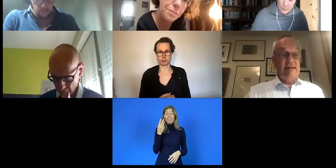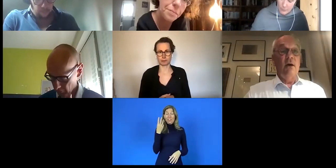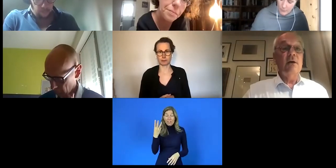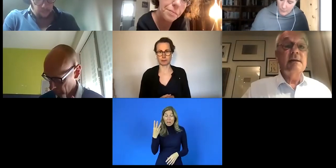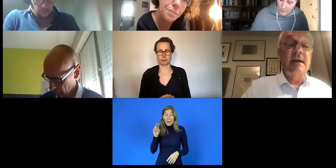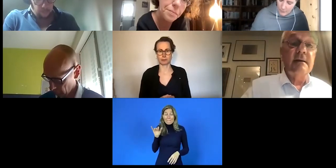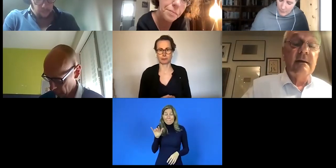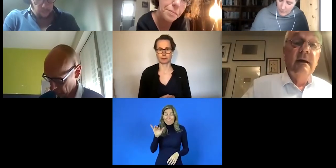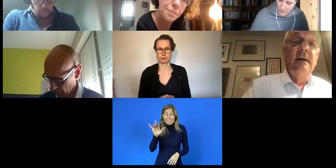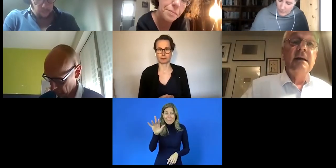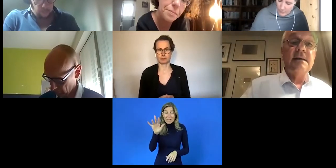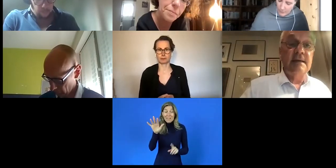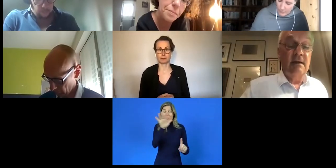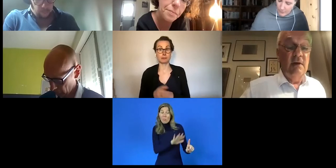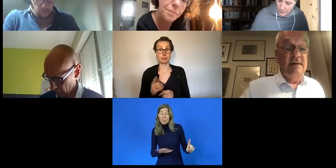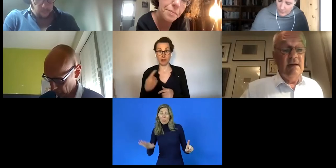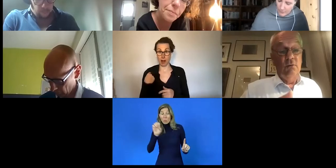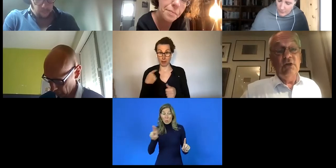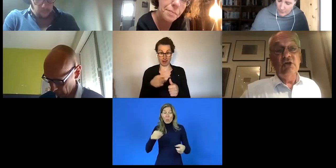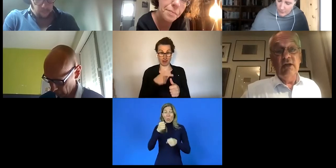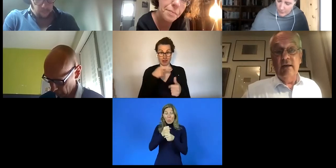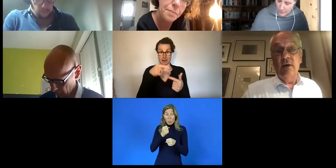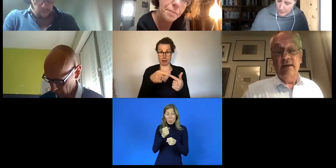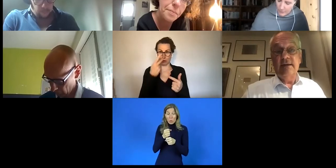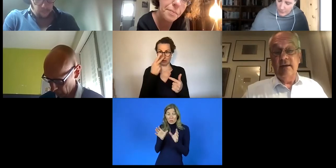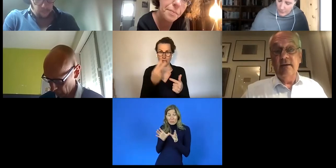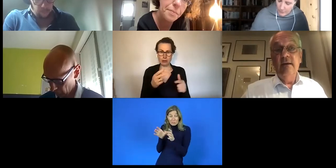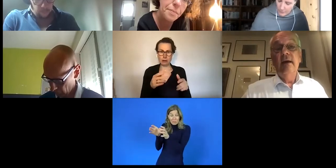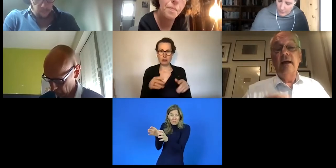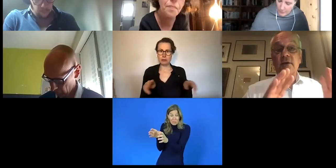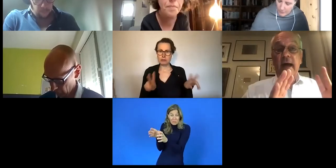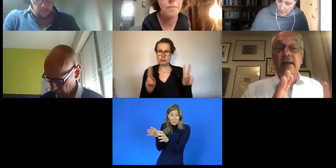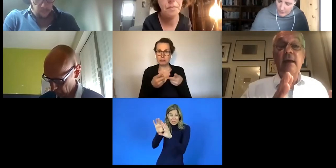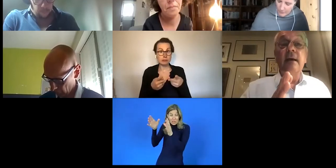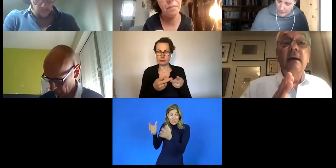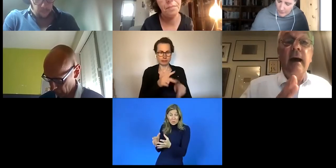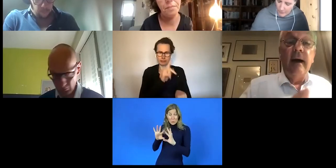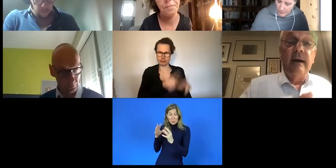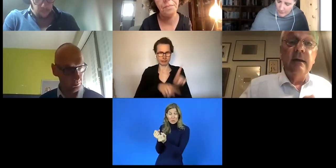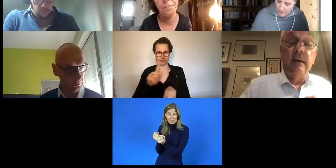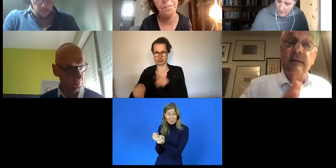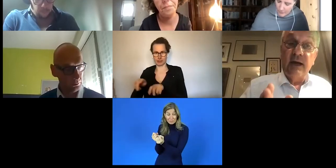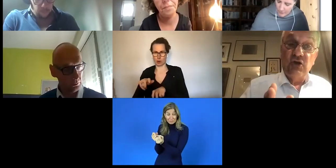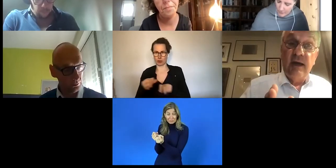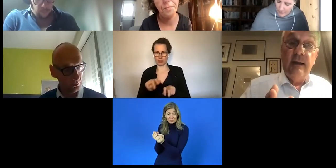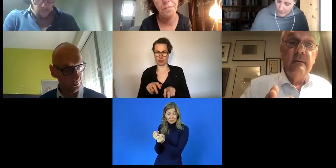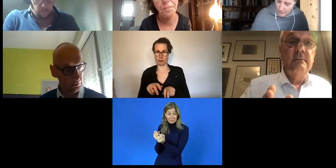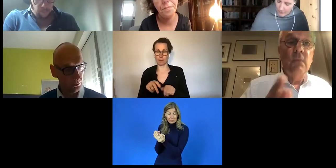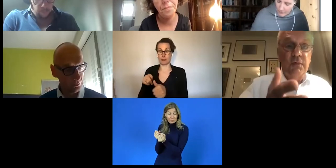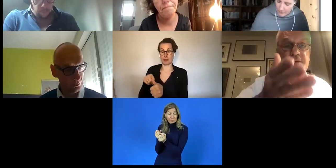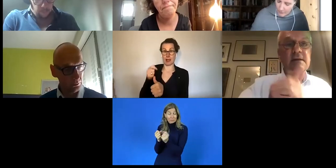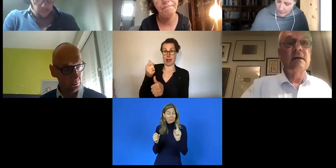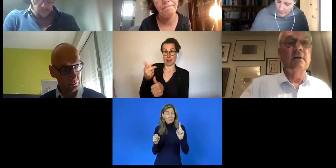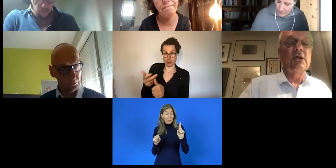was sich auch gezeigt hat, dieser Sektor ist sehr unterschiedlich organisiert. Also einige erhalten Taschengeld,